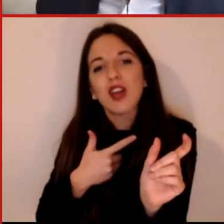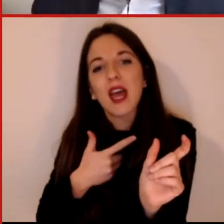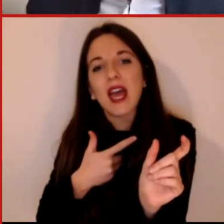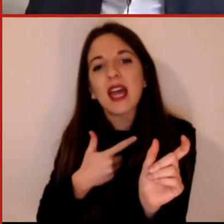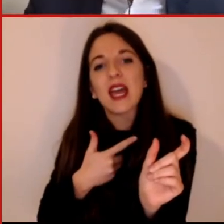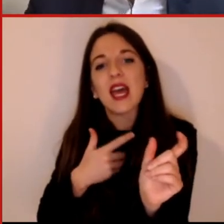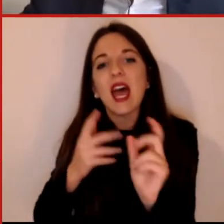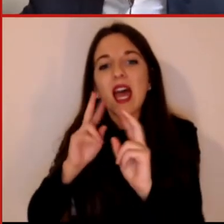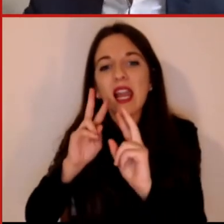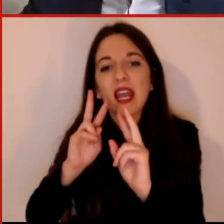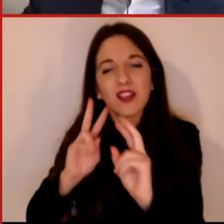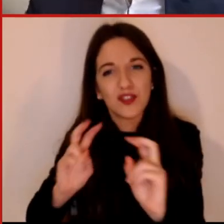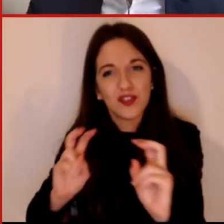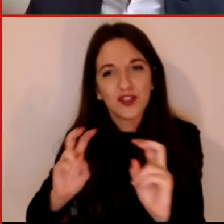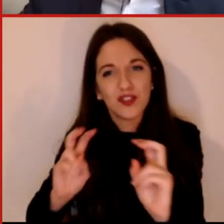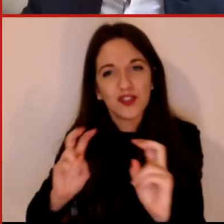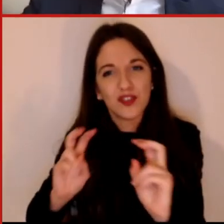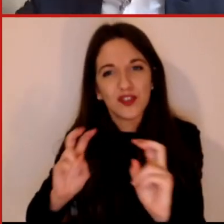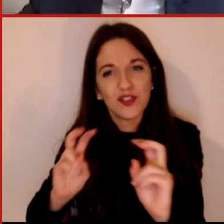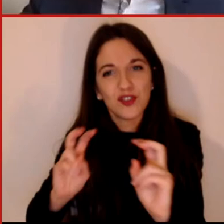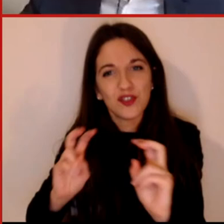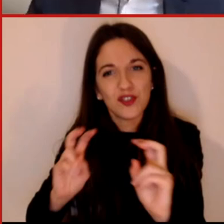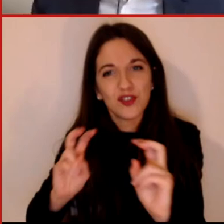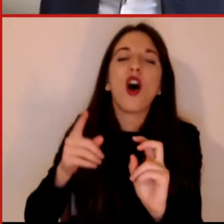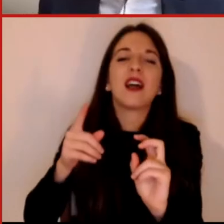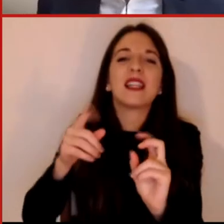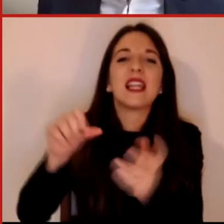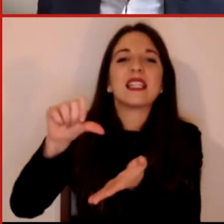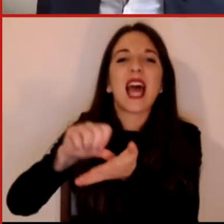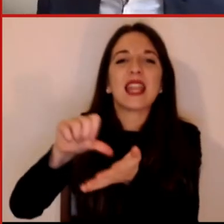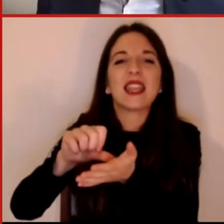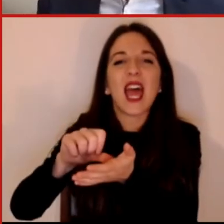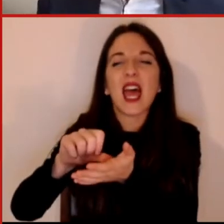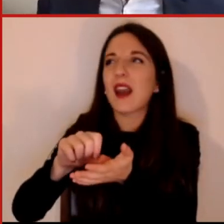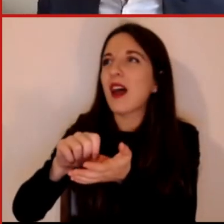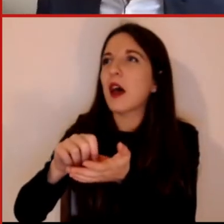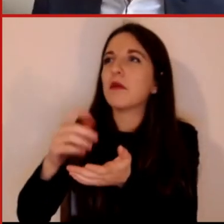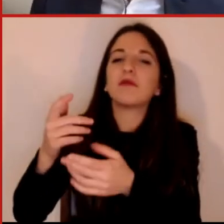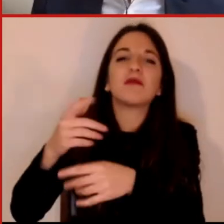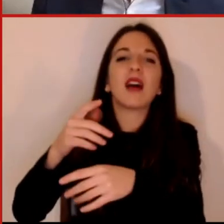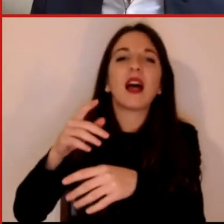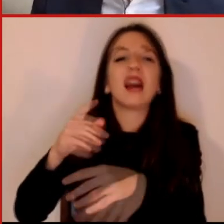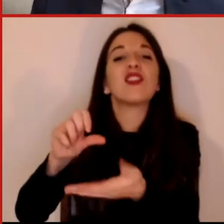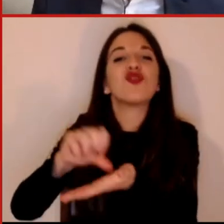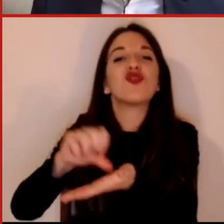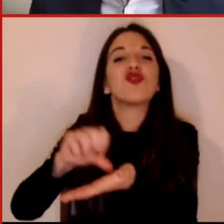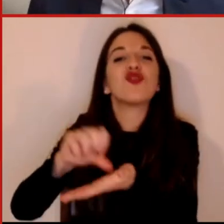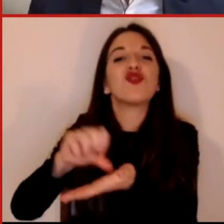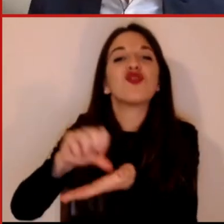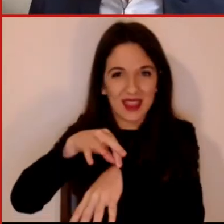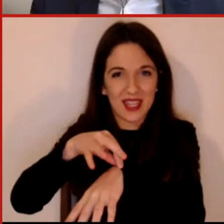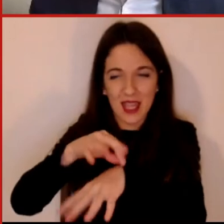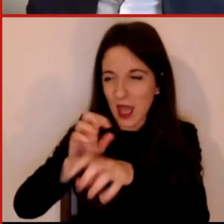dagli ospedali come il Center for Disease Control fa ancora adesso quotidianamente, ma attraverso in realtà le